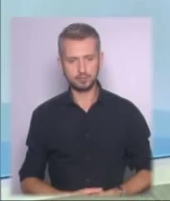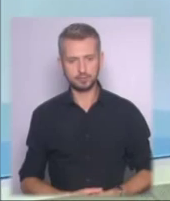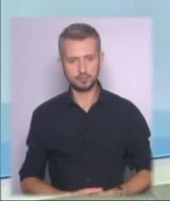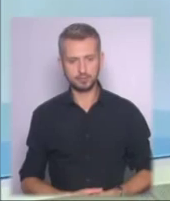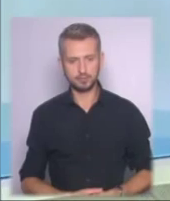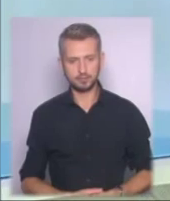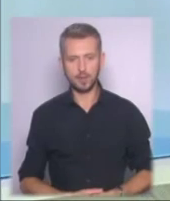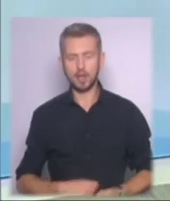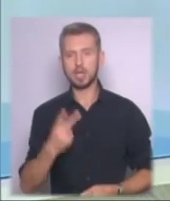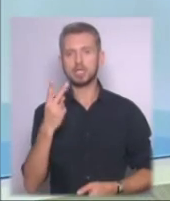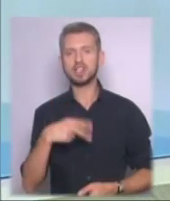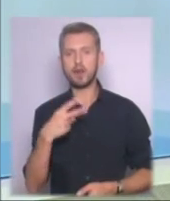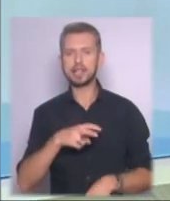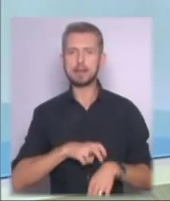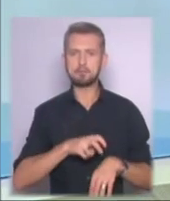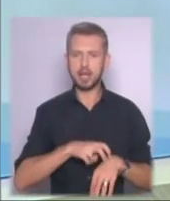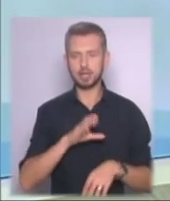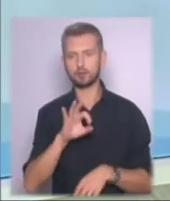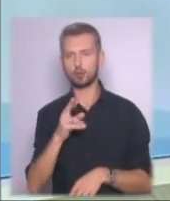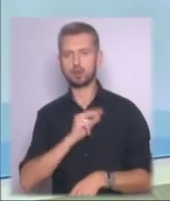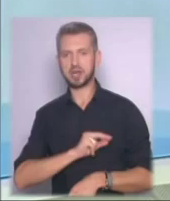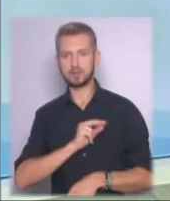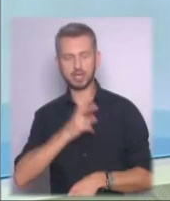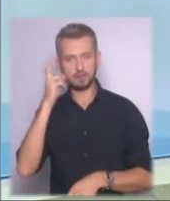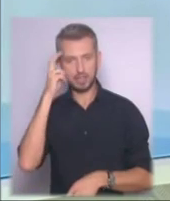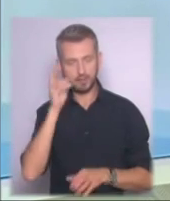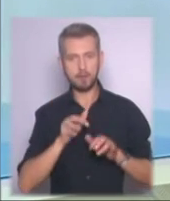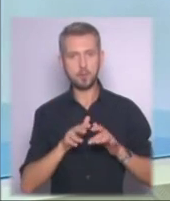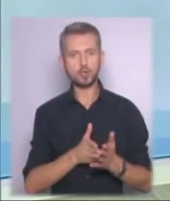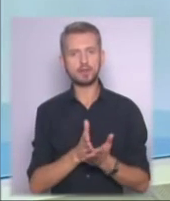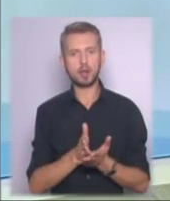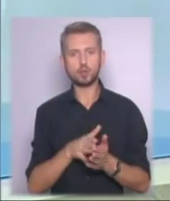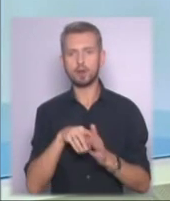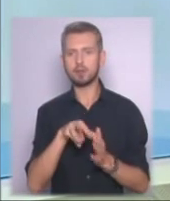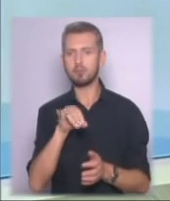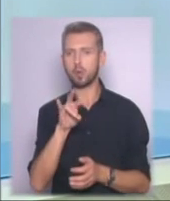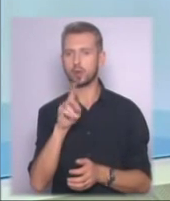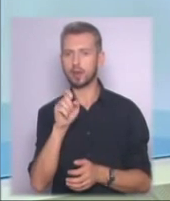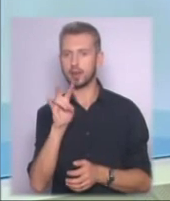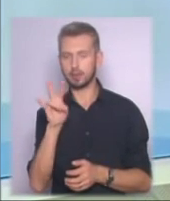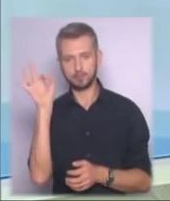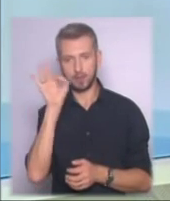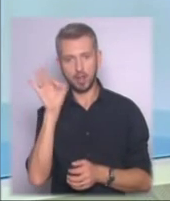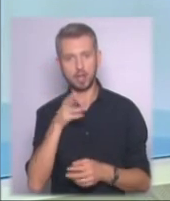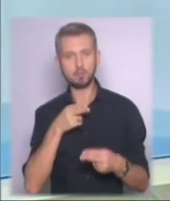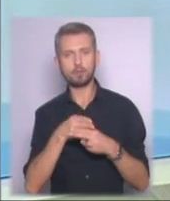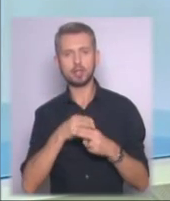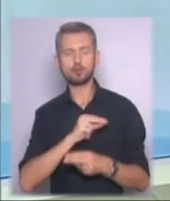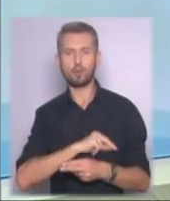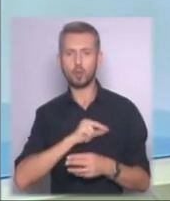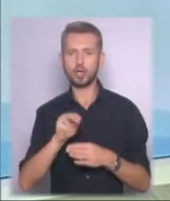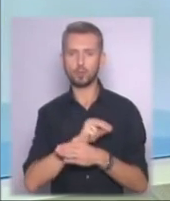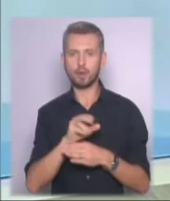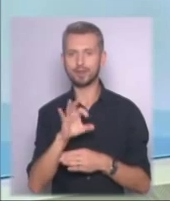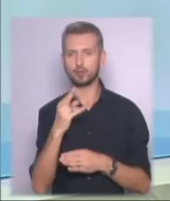20 медиків та соціальних працівників столеті пройшли стажування у Мюнхені з профілактичної роботи, лікування та